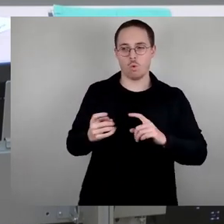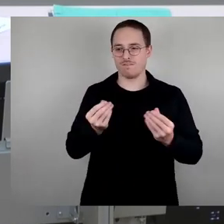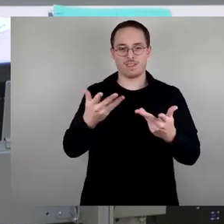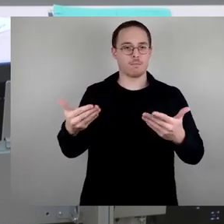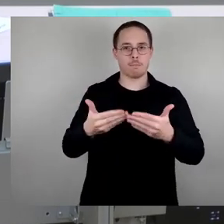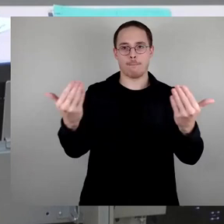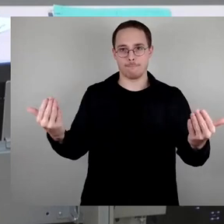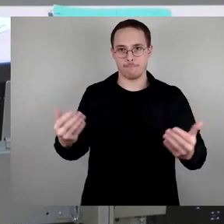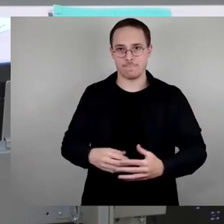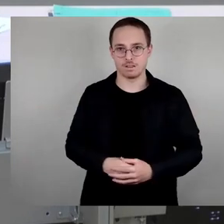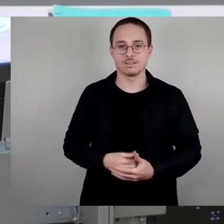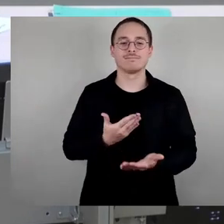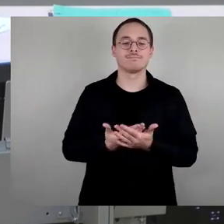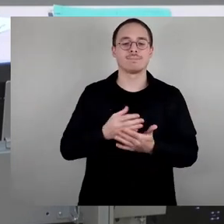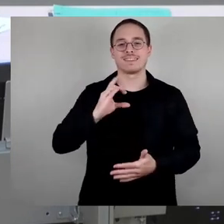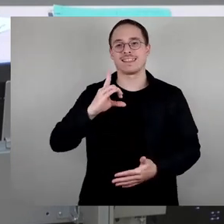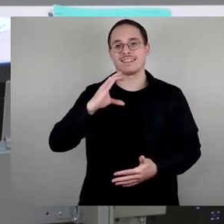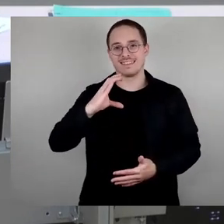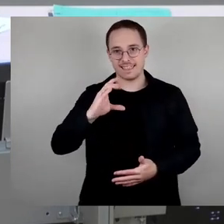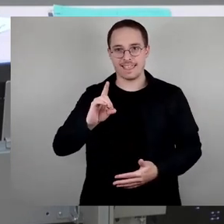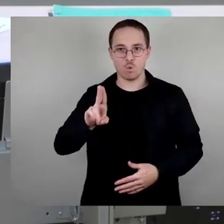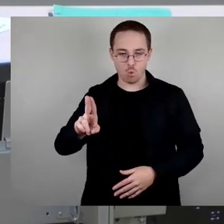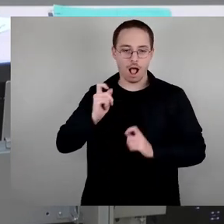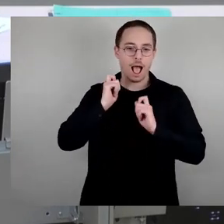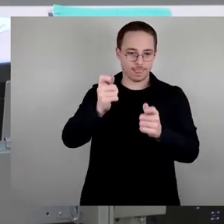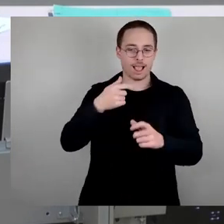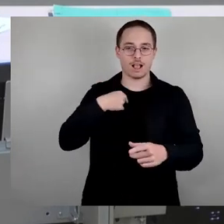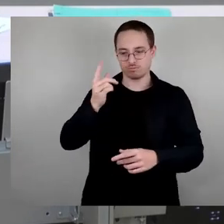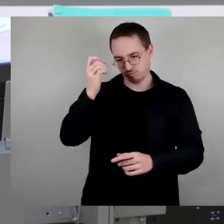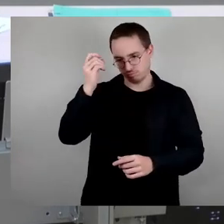also dem CDU-Antrag, um das noch einzubringen, zustimmen.